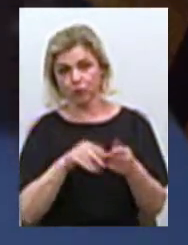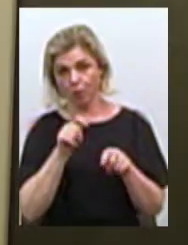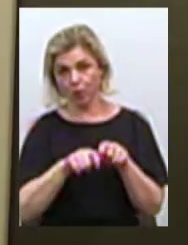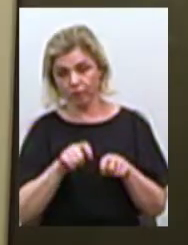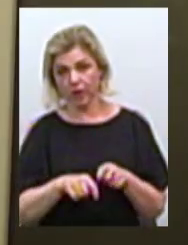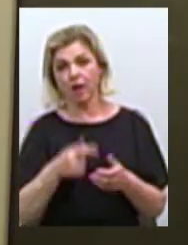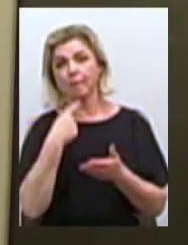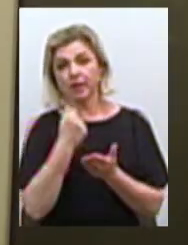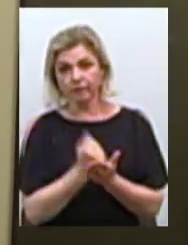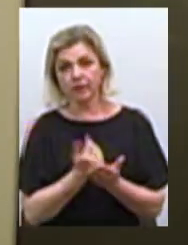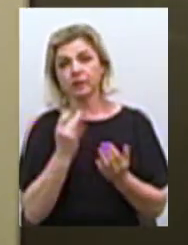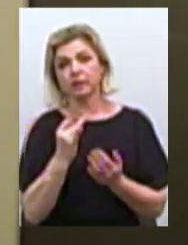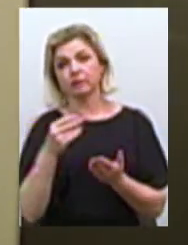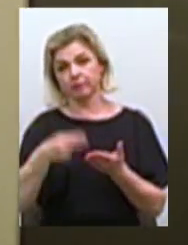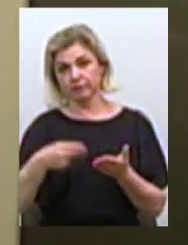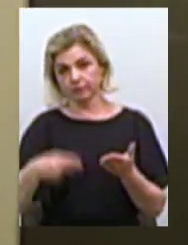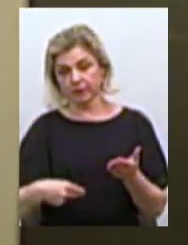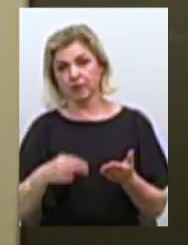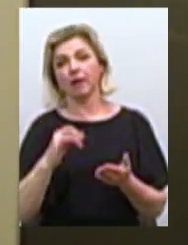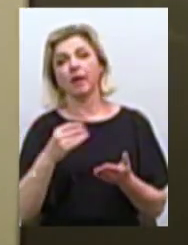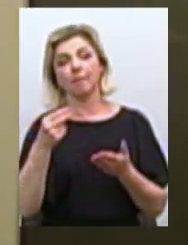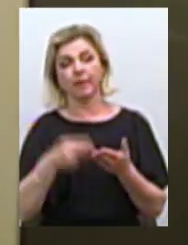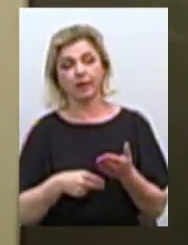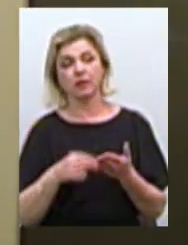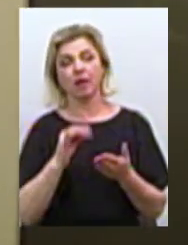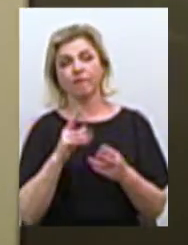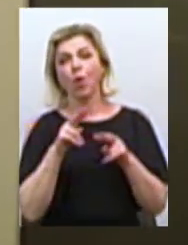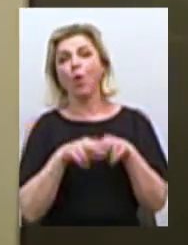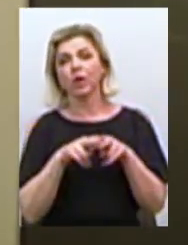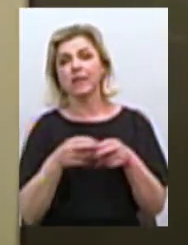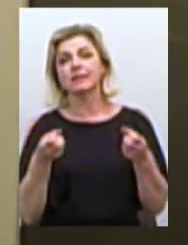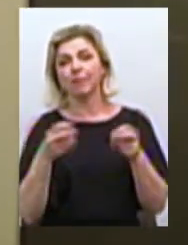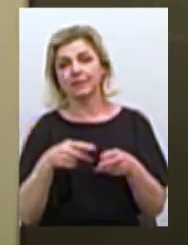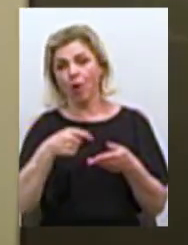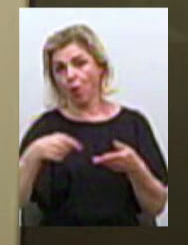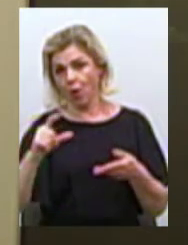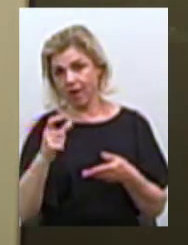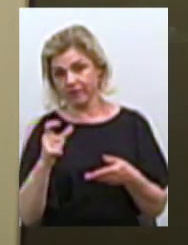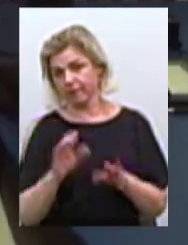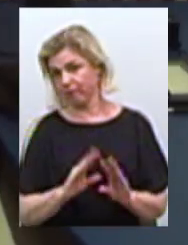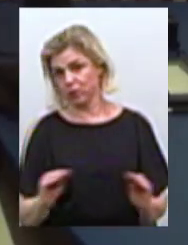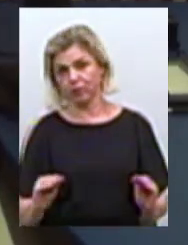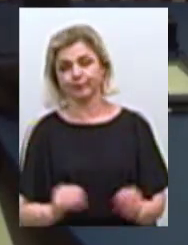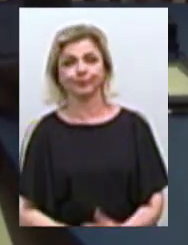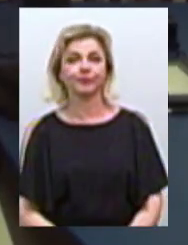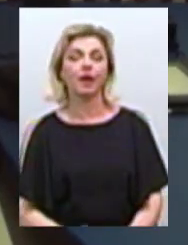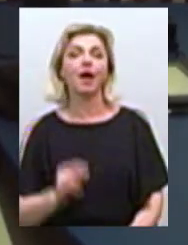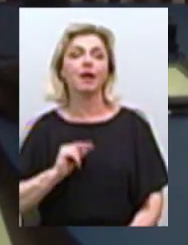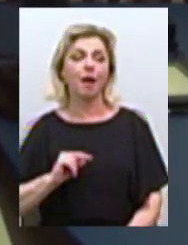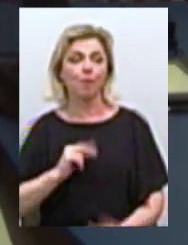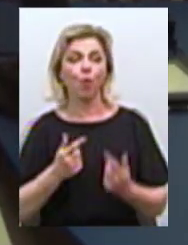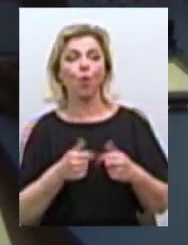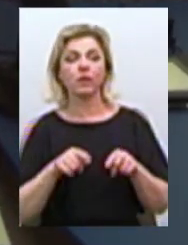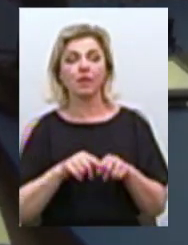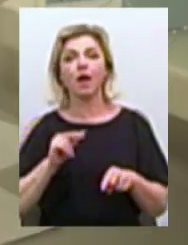Підтверджував, після чого ставив підпис. Підпис ставиться у вікні спеціальним олівцем. Усе. Працівники відділу по